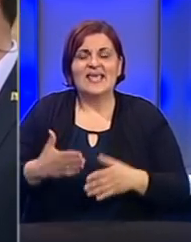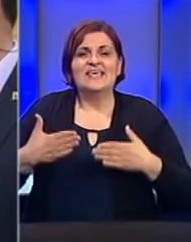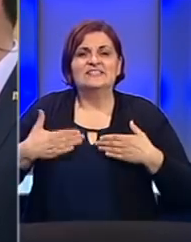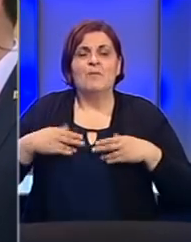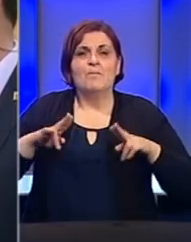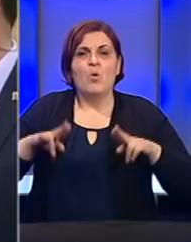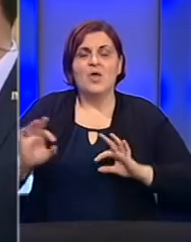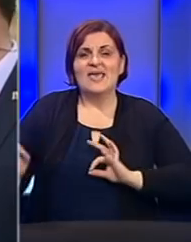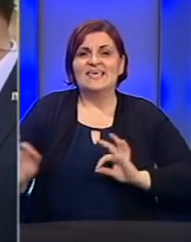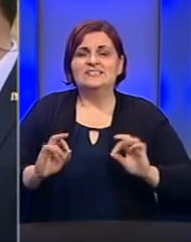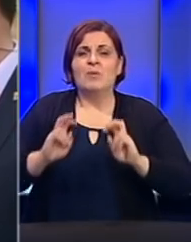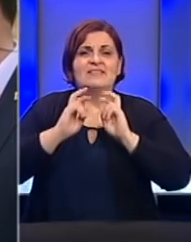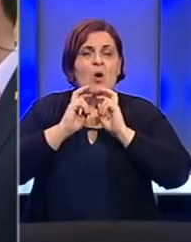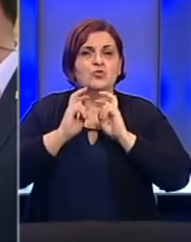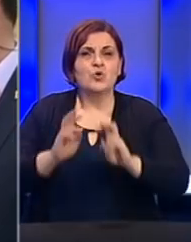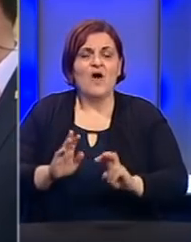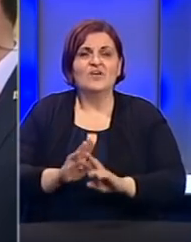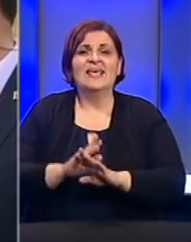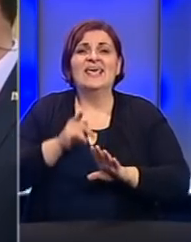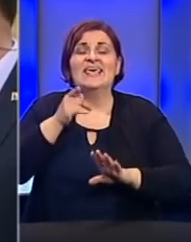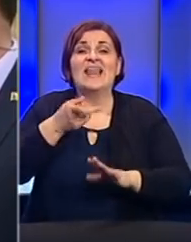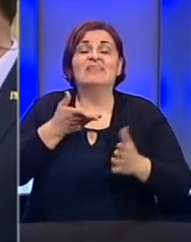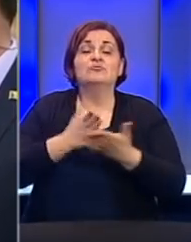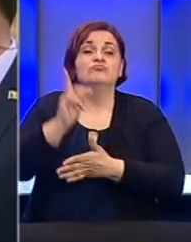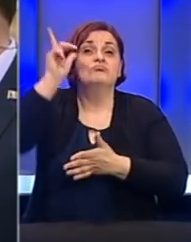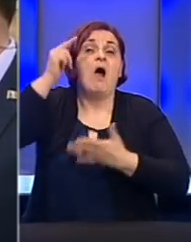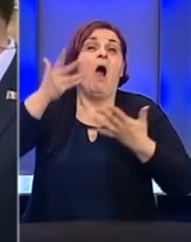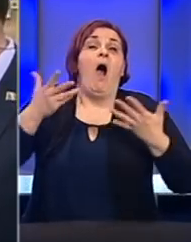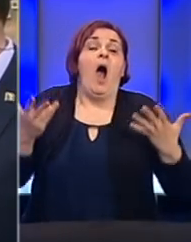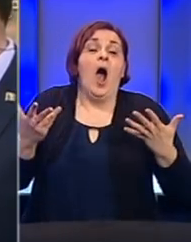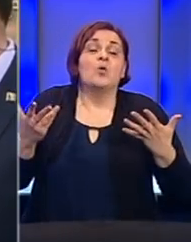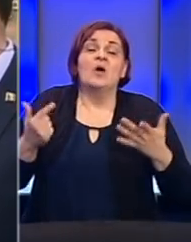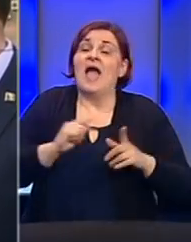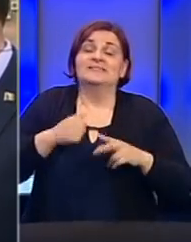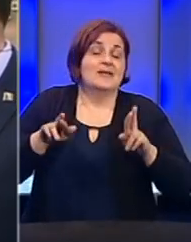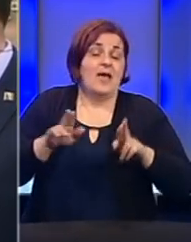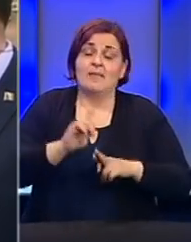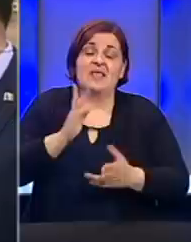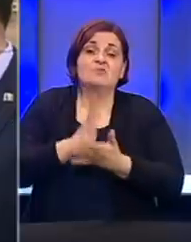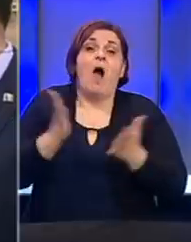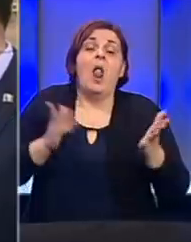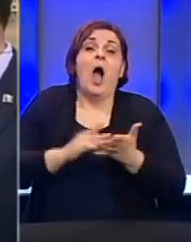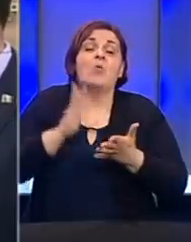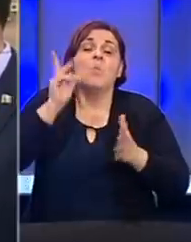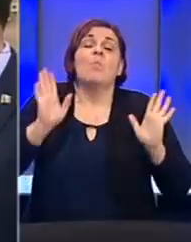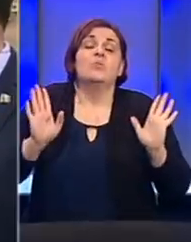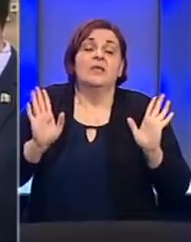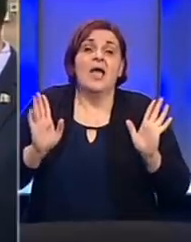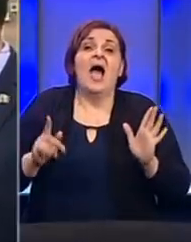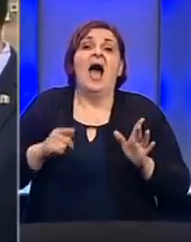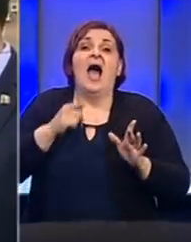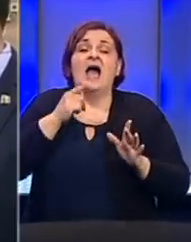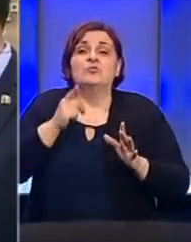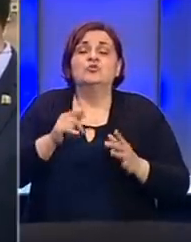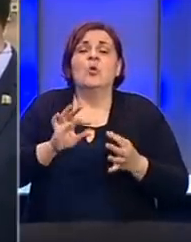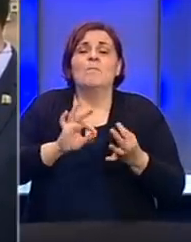kapacitetima spremno da odgovori čak i na te slučajeve do kojih, ja se nadam, neće doći. U tom smislu su i razgovori